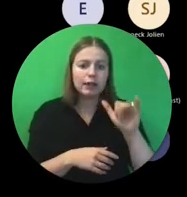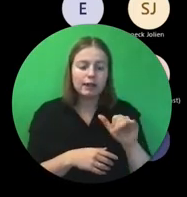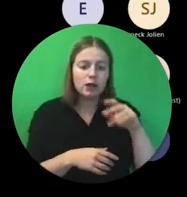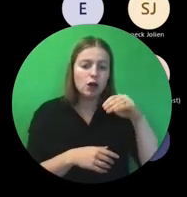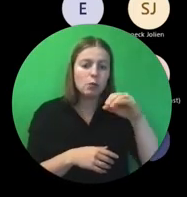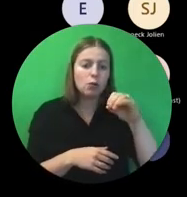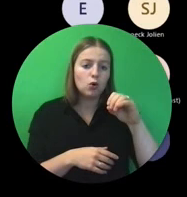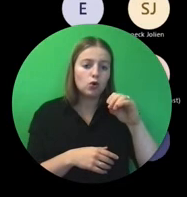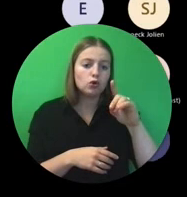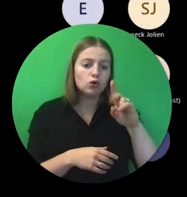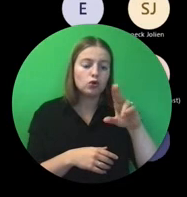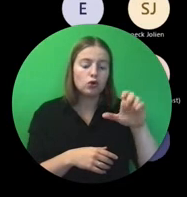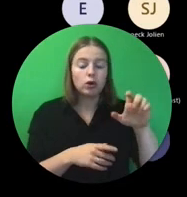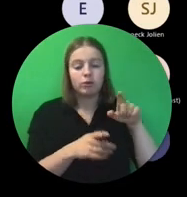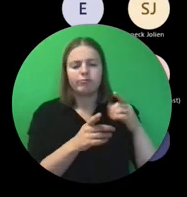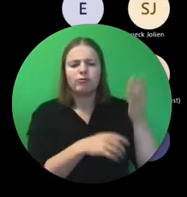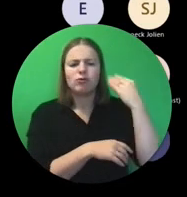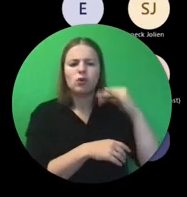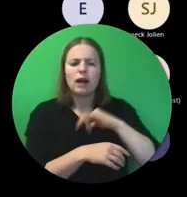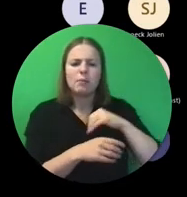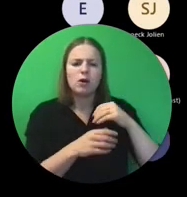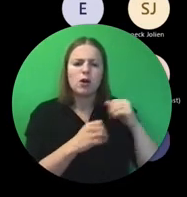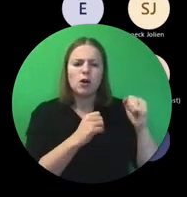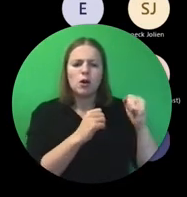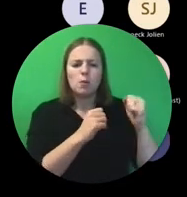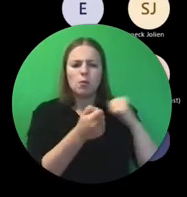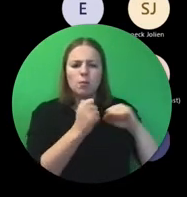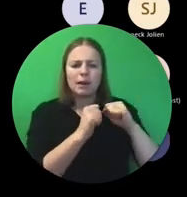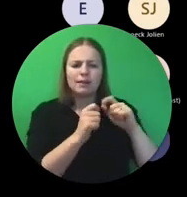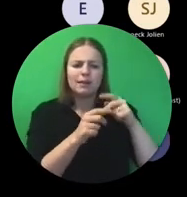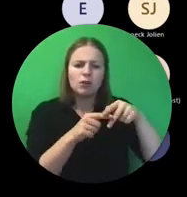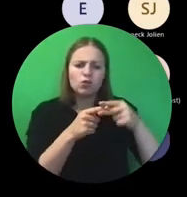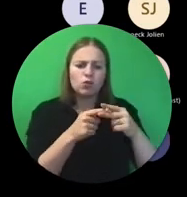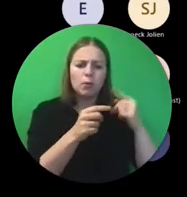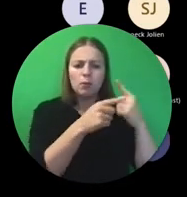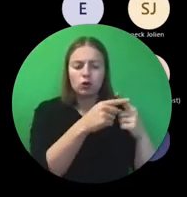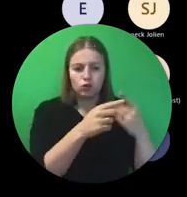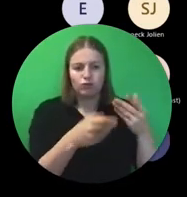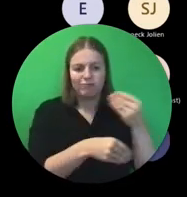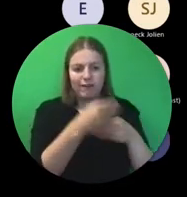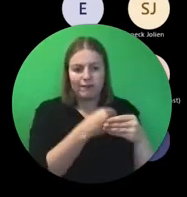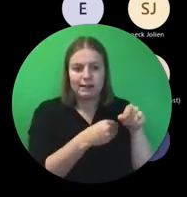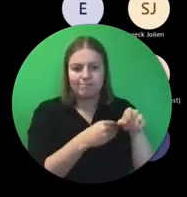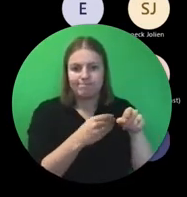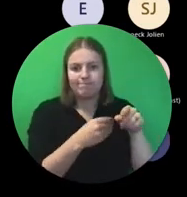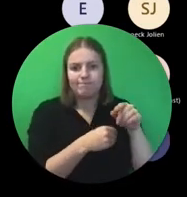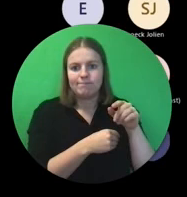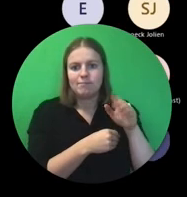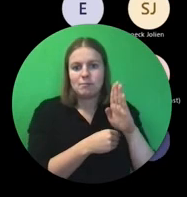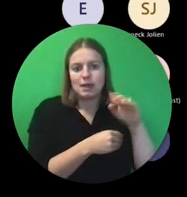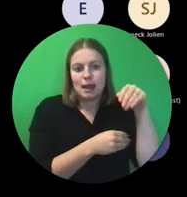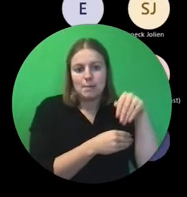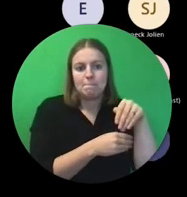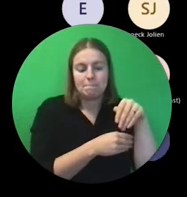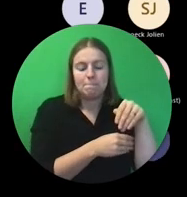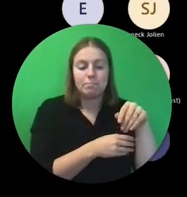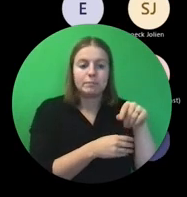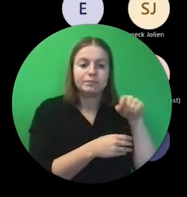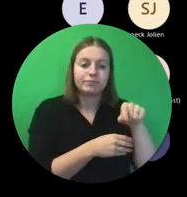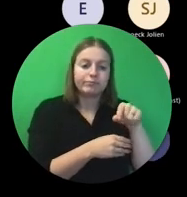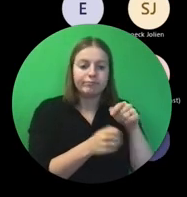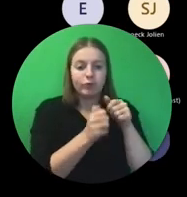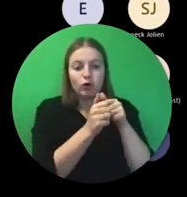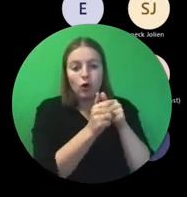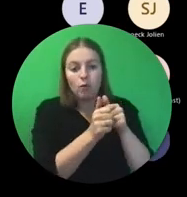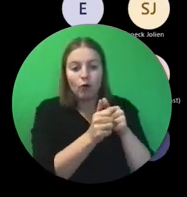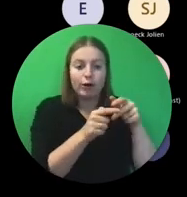opvolger voor wie die kent van de Mobility Tool Plus. Het opvolgingstool, management